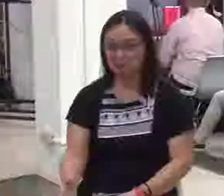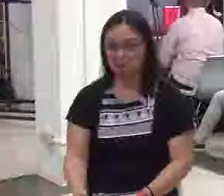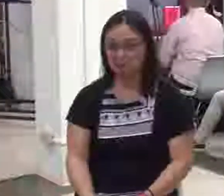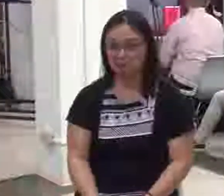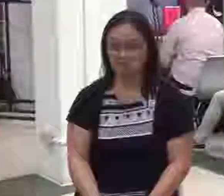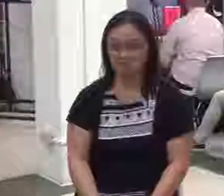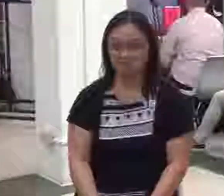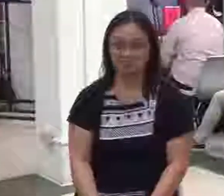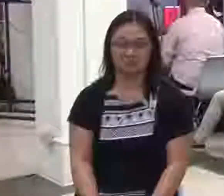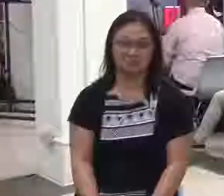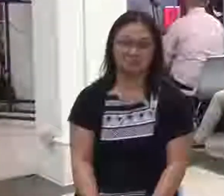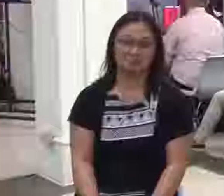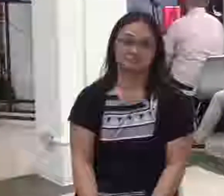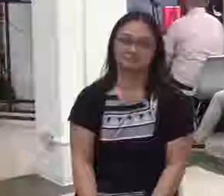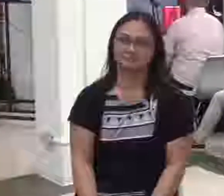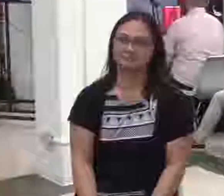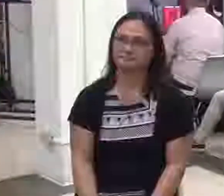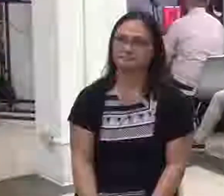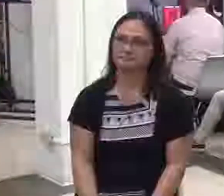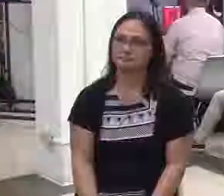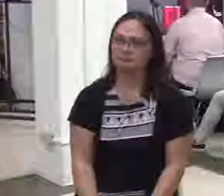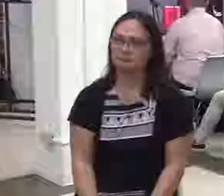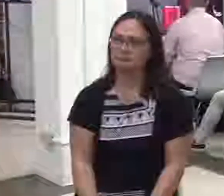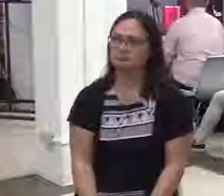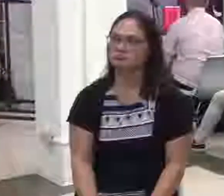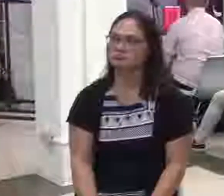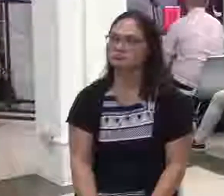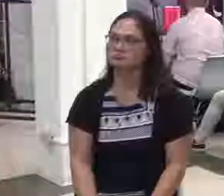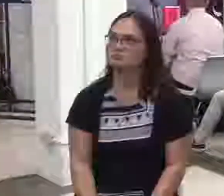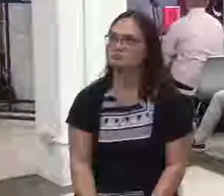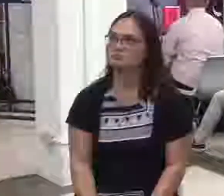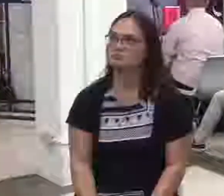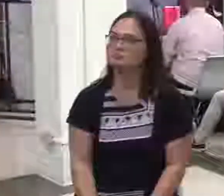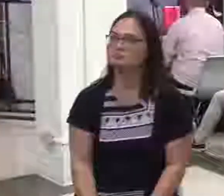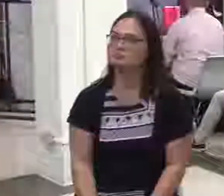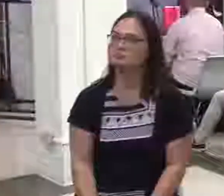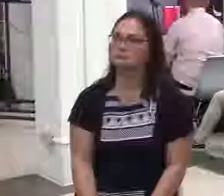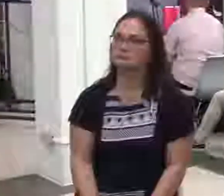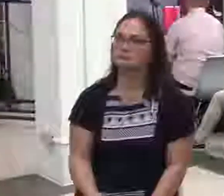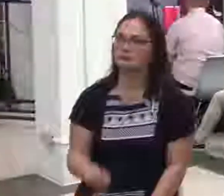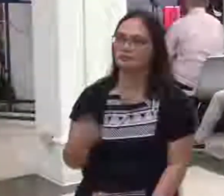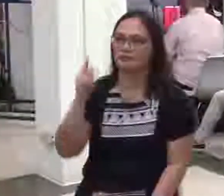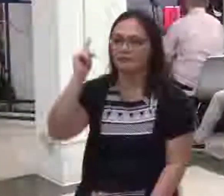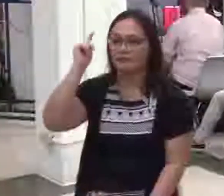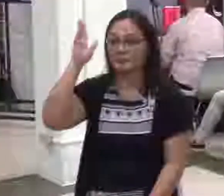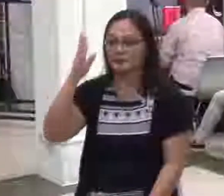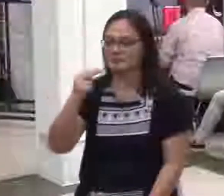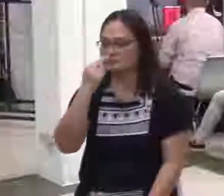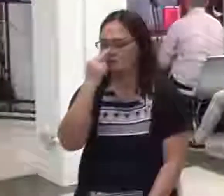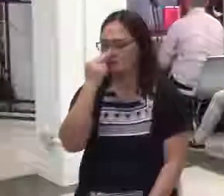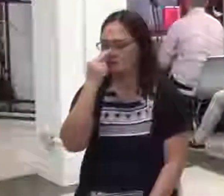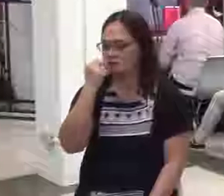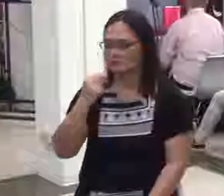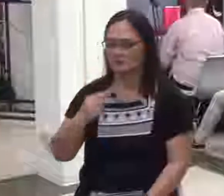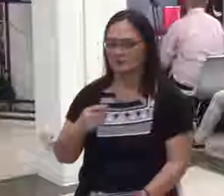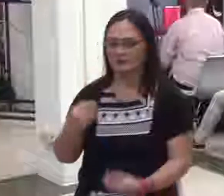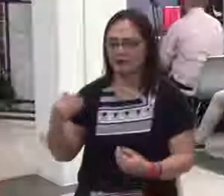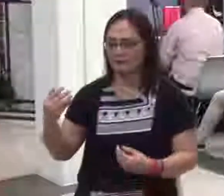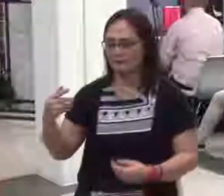ako kagabi sabi ko bakit nung pumasok si Ding Dong parang naging photobamer na lang ang itsura ko